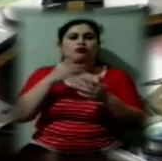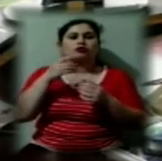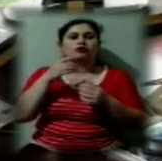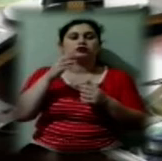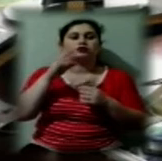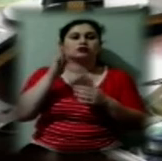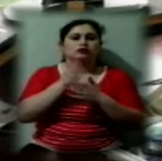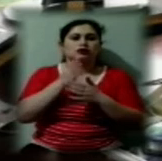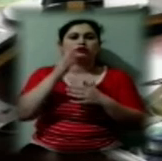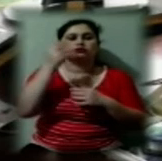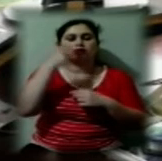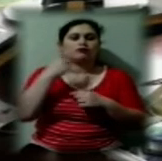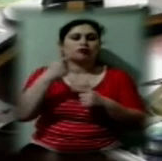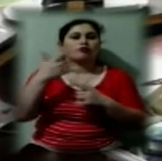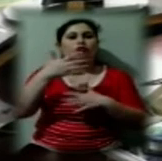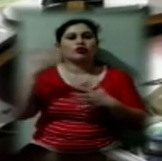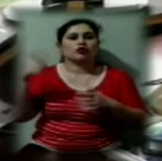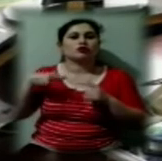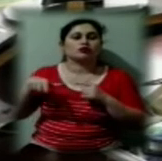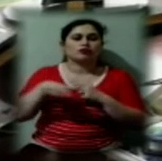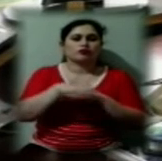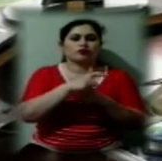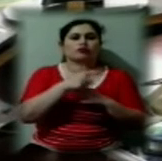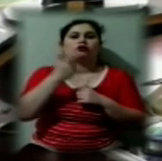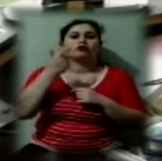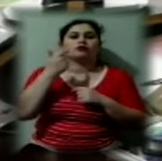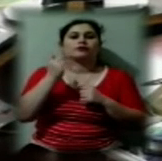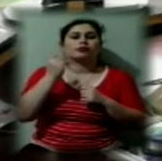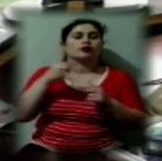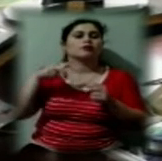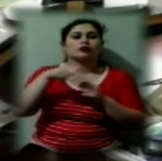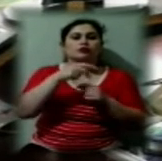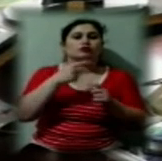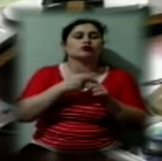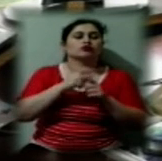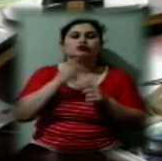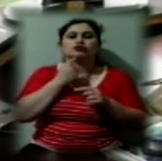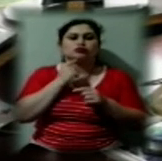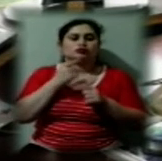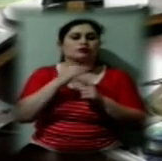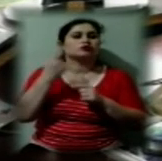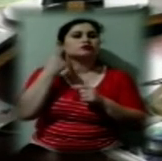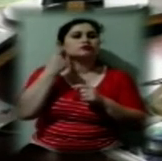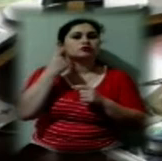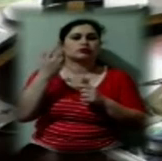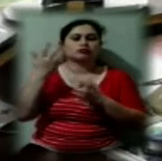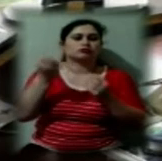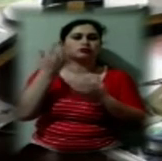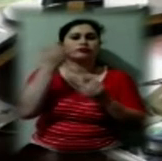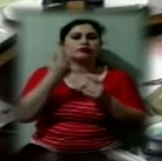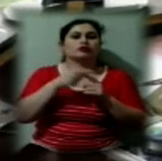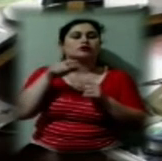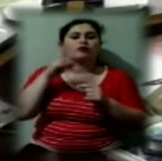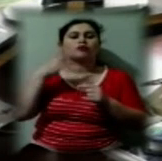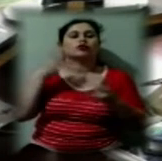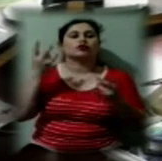Тут напроти церкви дуже широка дорога і переходити її важко без звукового світлофора. Там нам необхідно було